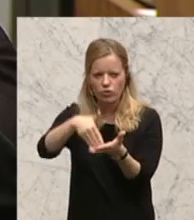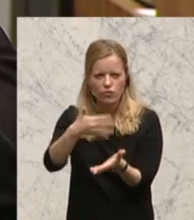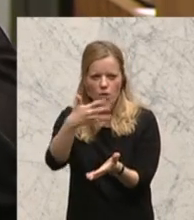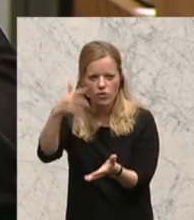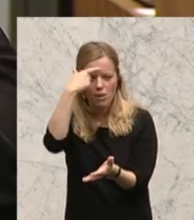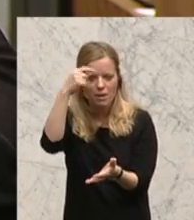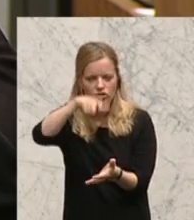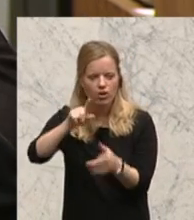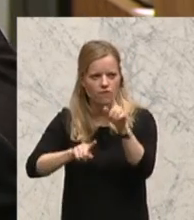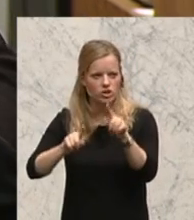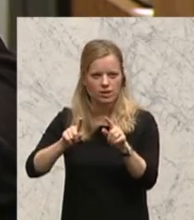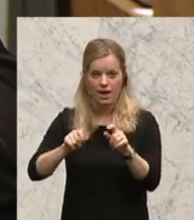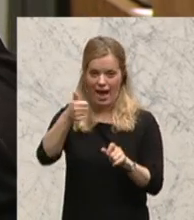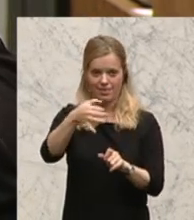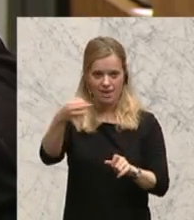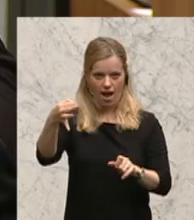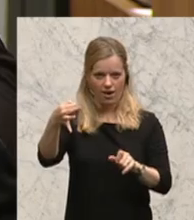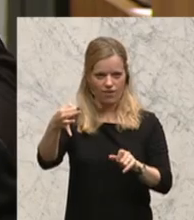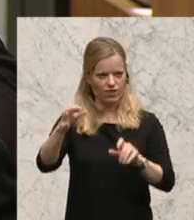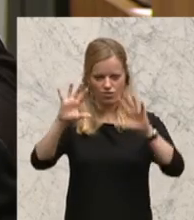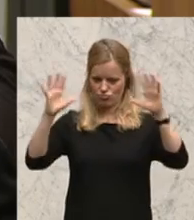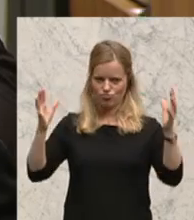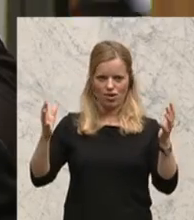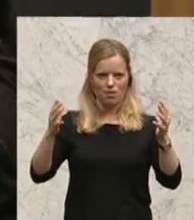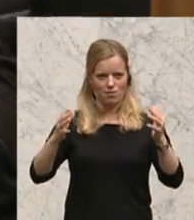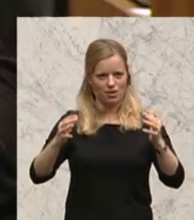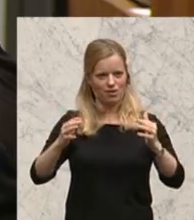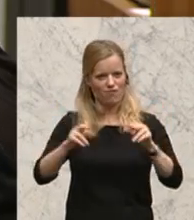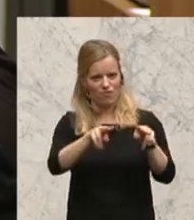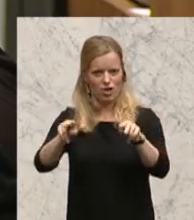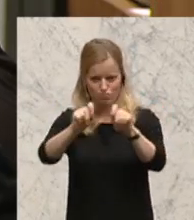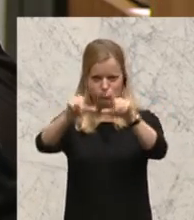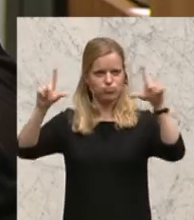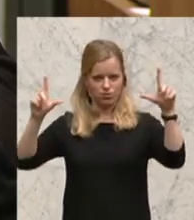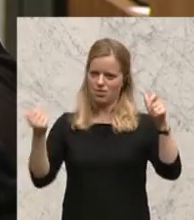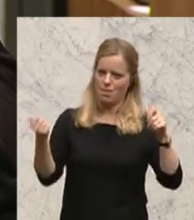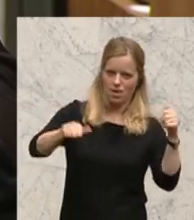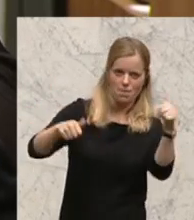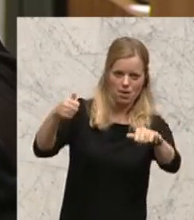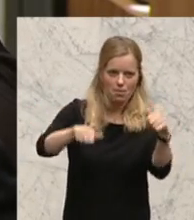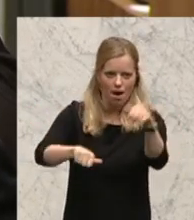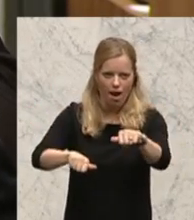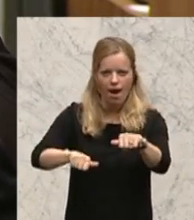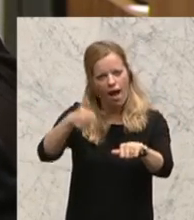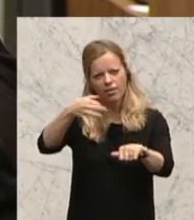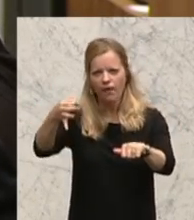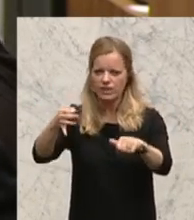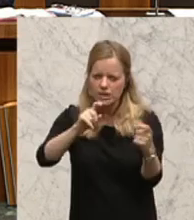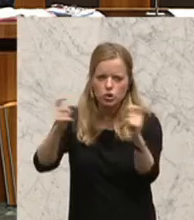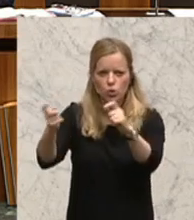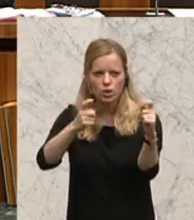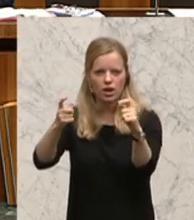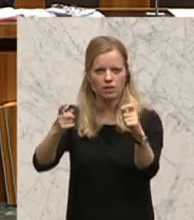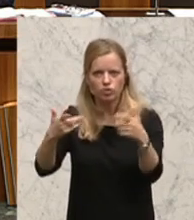Tag live über Budgetprioritäten diskutiert. Das ist spannend, das ist Teilhabe. Und die Menschen wollen Teilhabe.